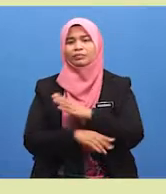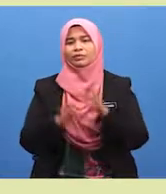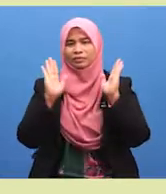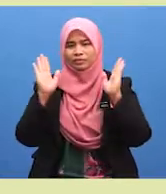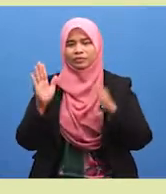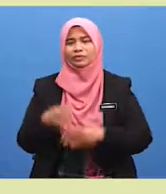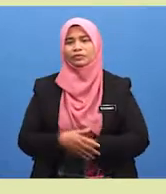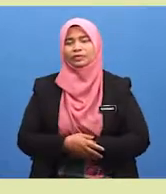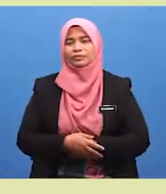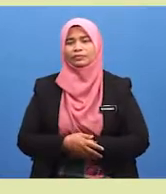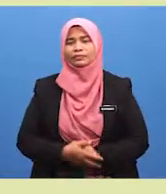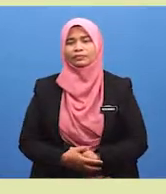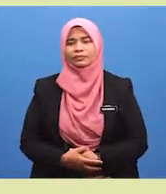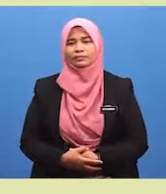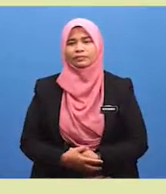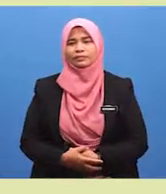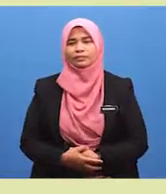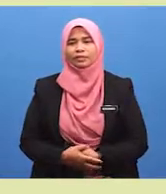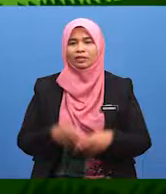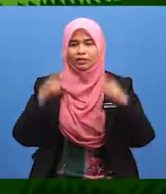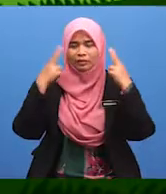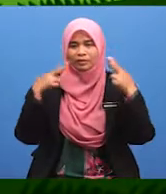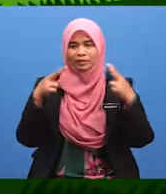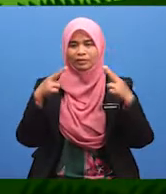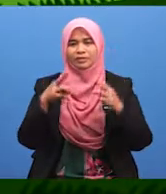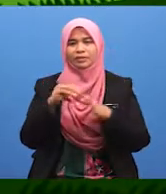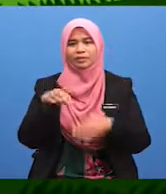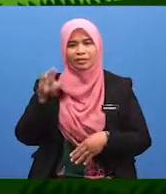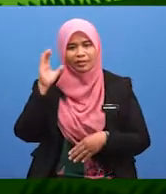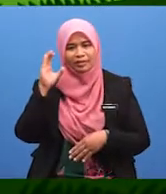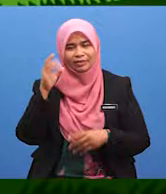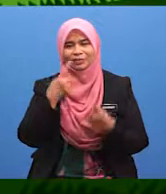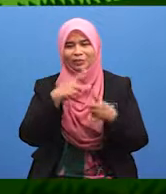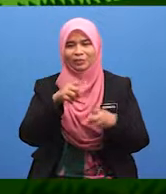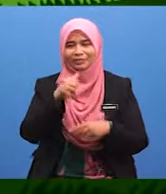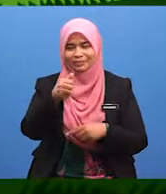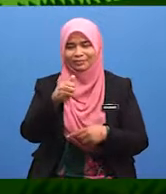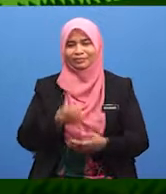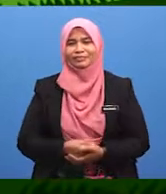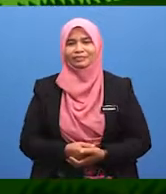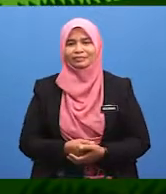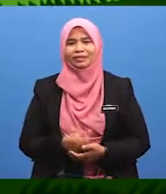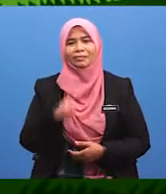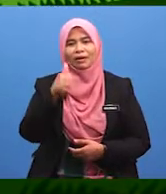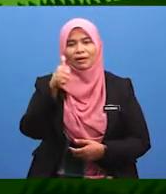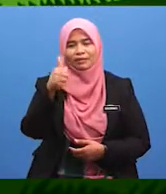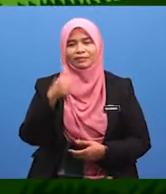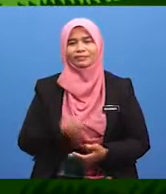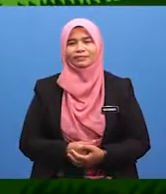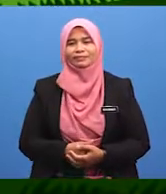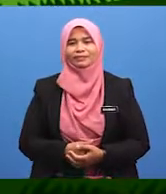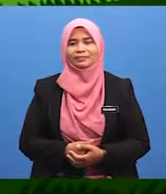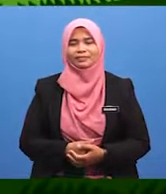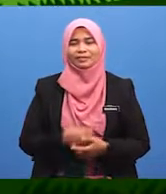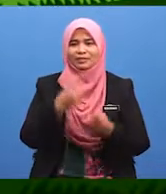hukum menunaikan solat? Ustaz mendengar jawapan kamu. Bagus